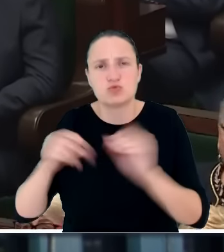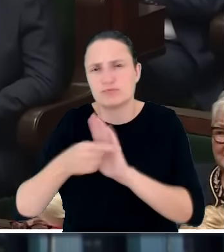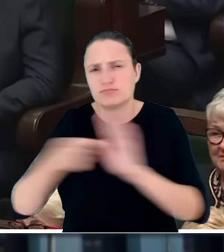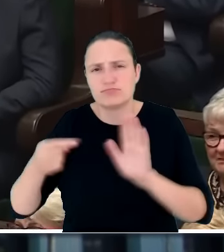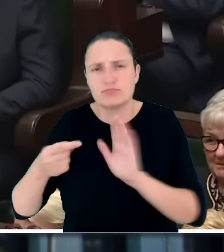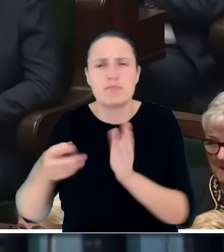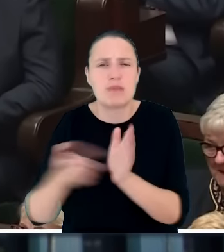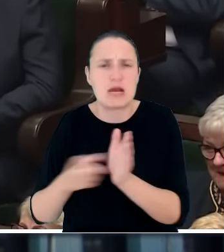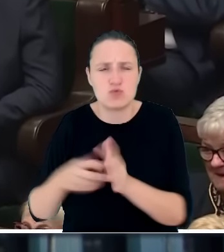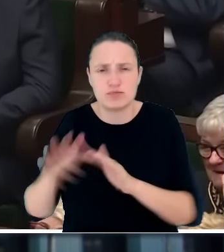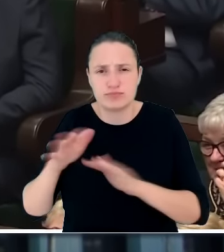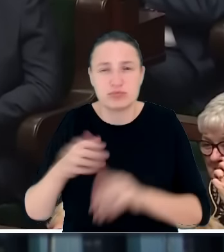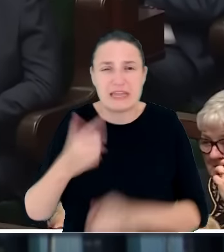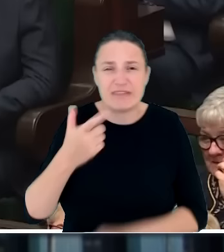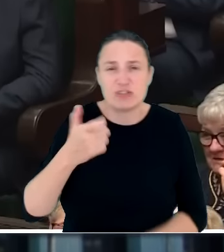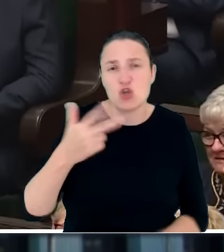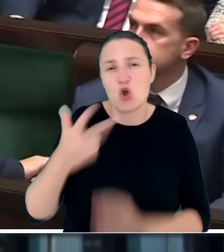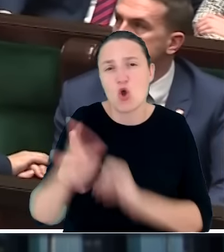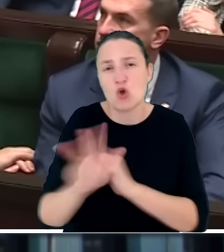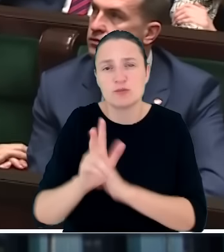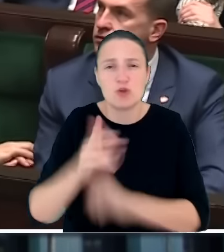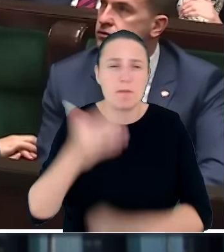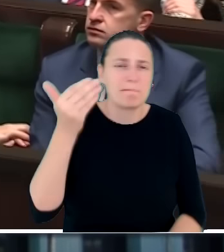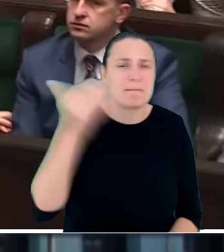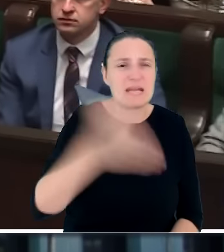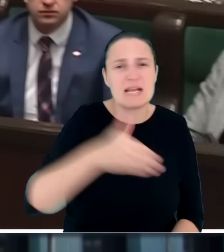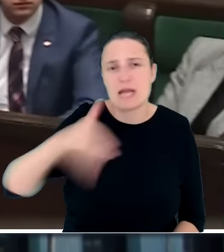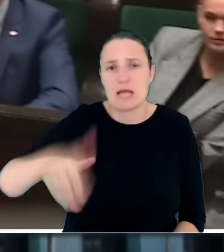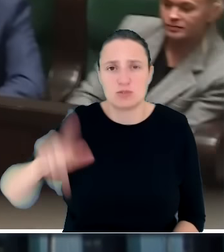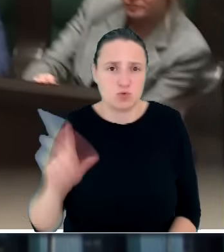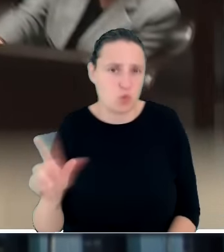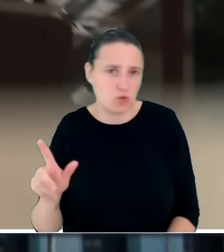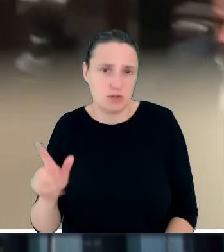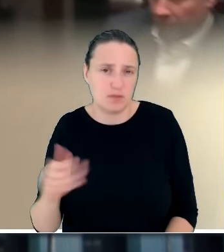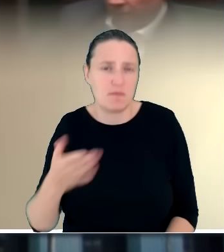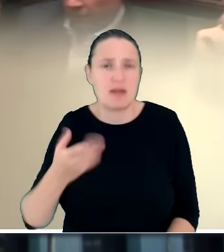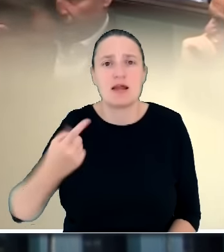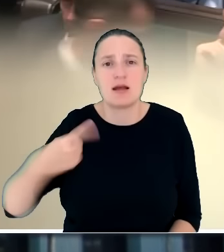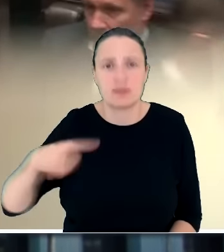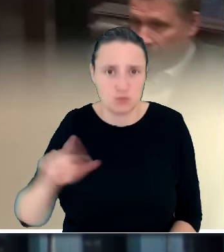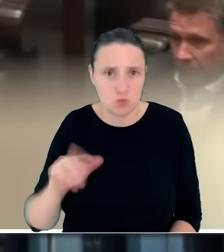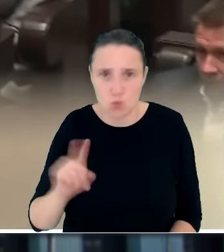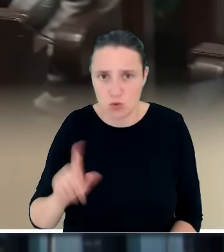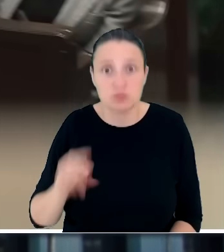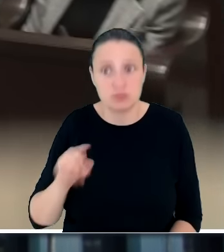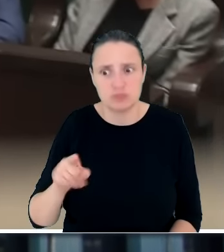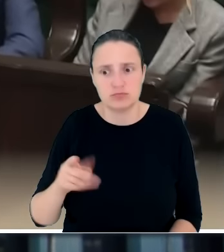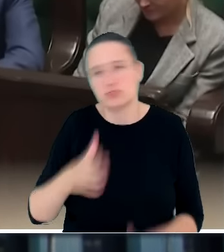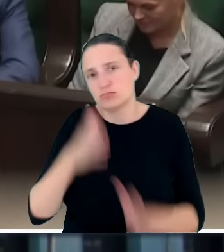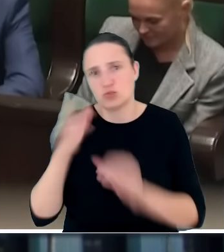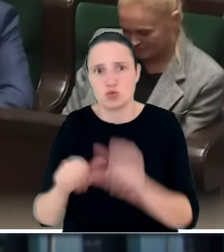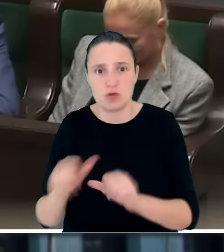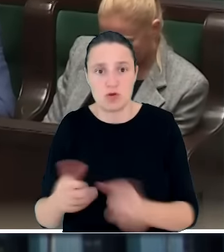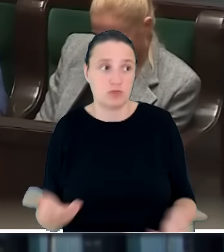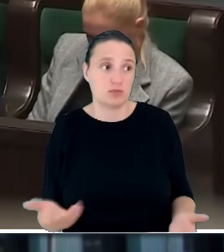280 miliardów złotych przewidzianych na przyszły rok. Czegoś takiego